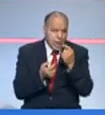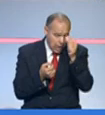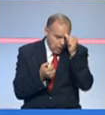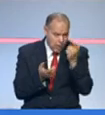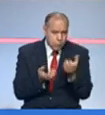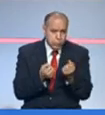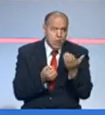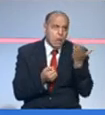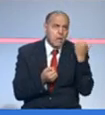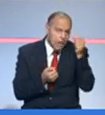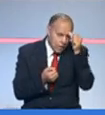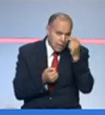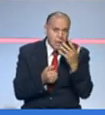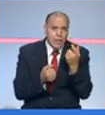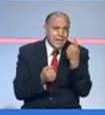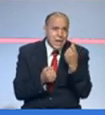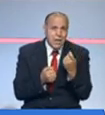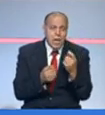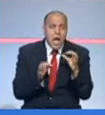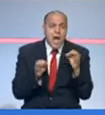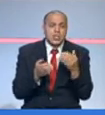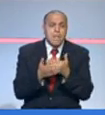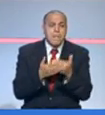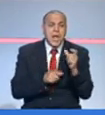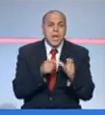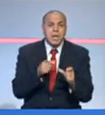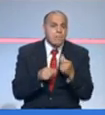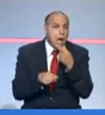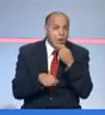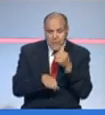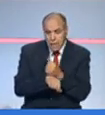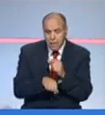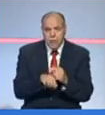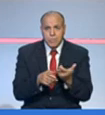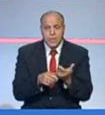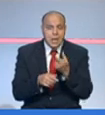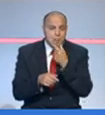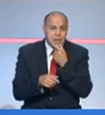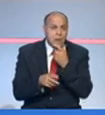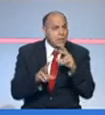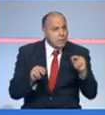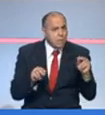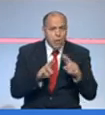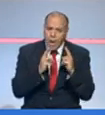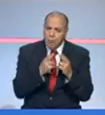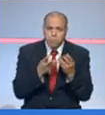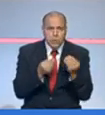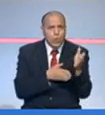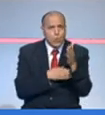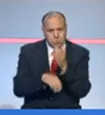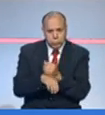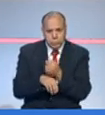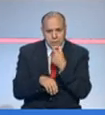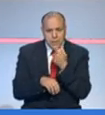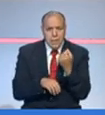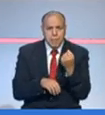الجمعة الأخرى لقحوا في نهار برك عشرة ملايين أسترازينيكا والبريطانيا كيف كيف والعديد من البردان